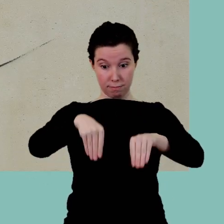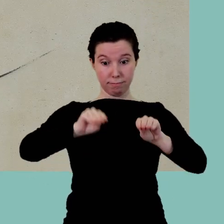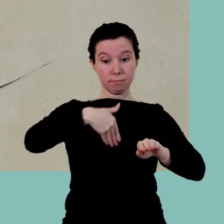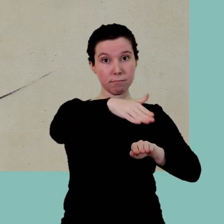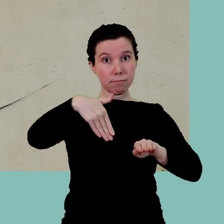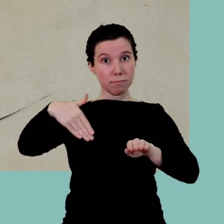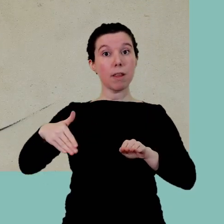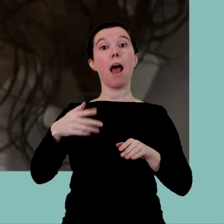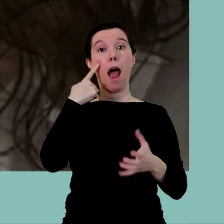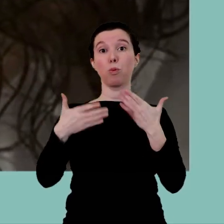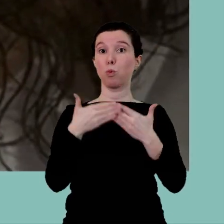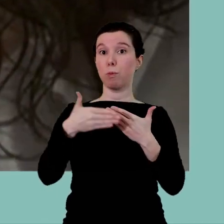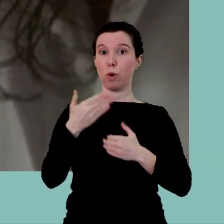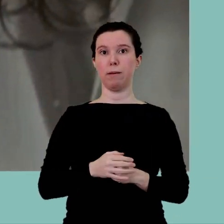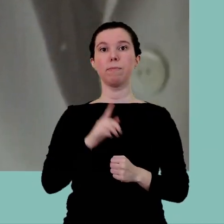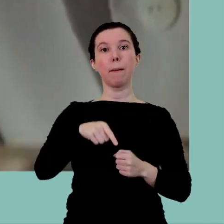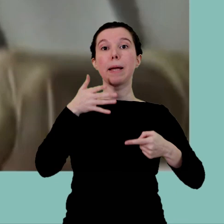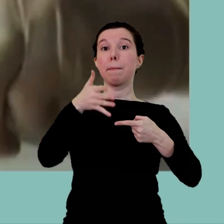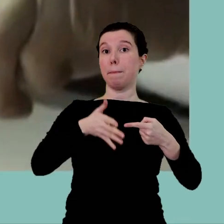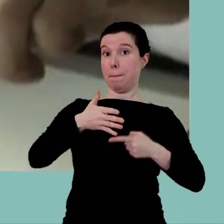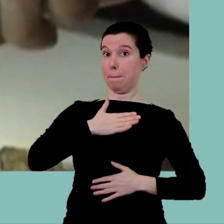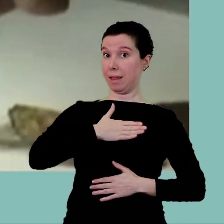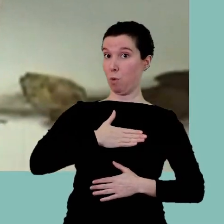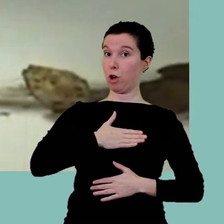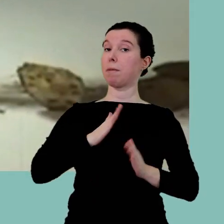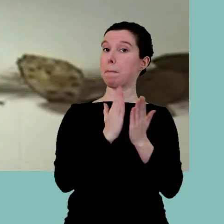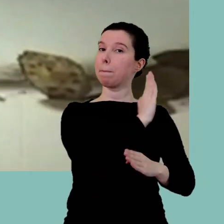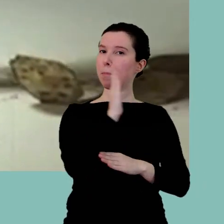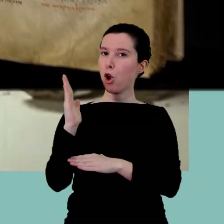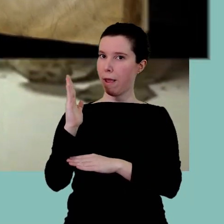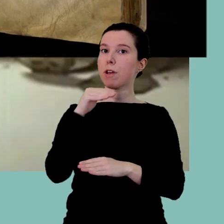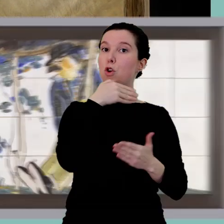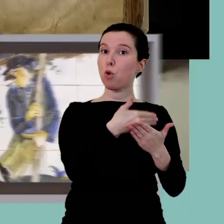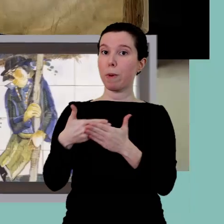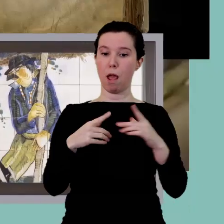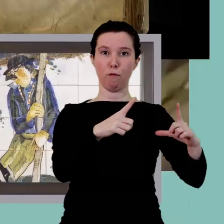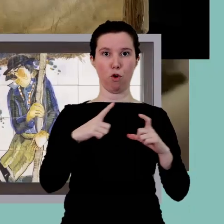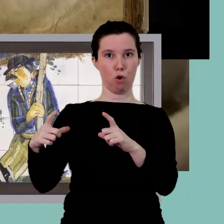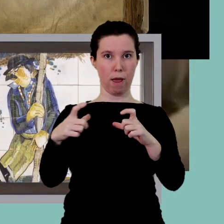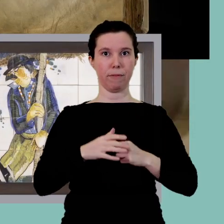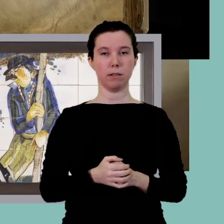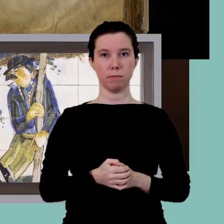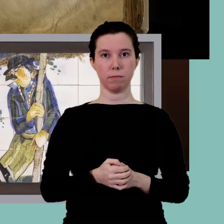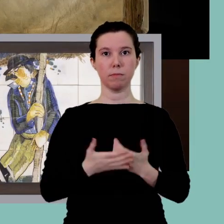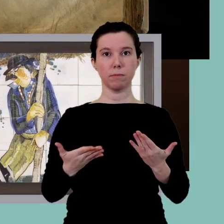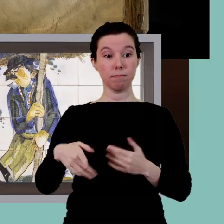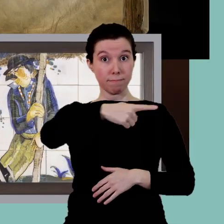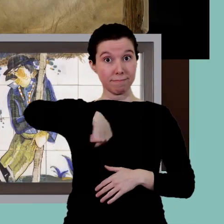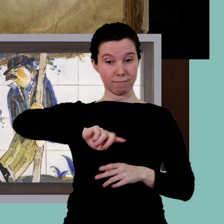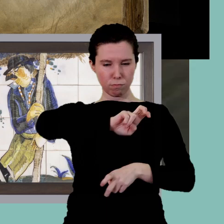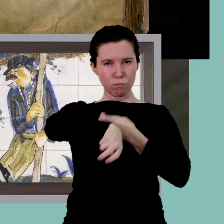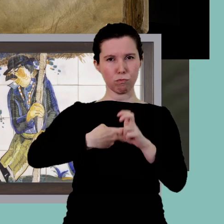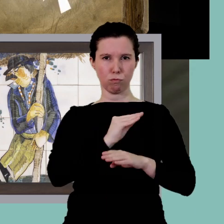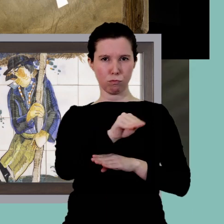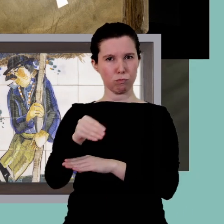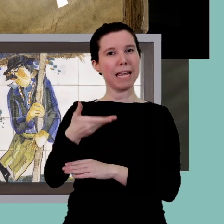tela i art contemporani. I a més, el patrimoni industrial i el patrimoni bibliogràfic, documental i fotogràfic. Conservar i